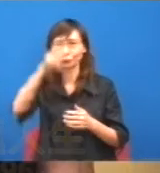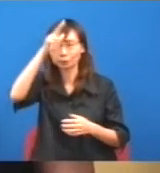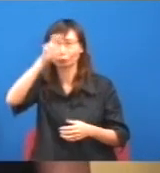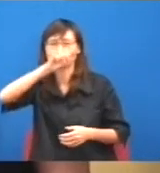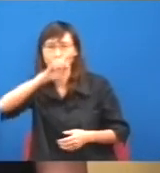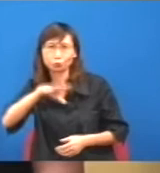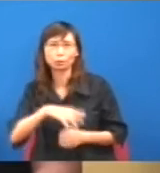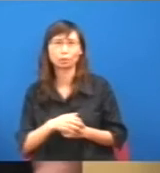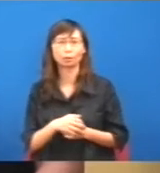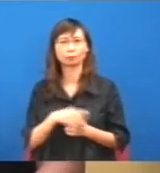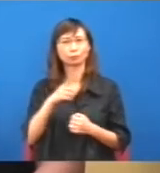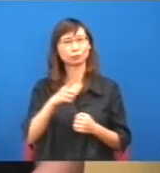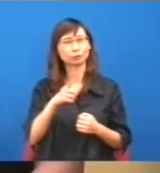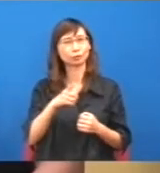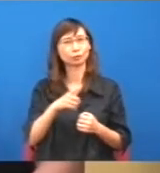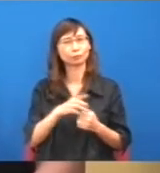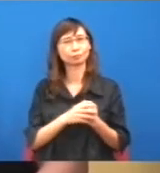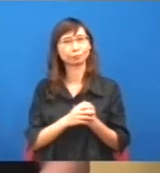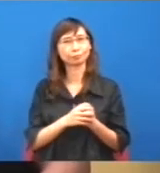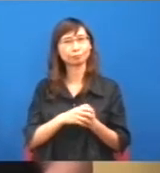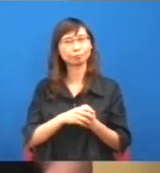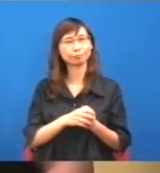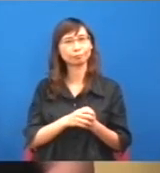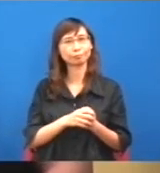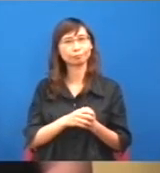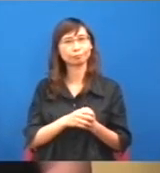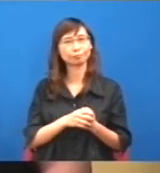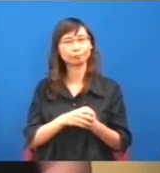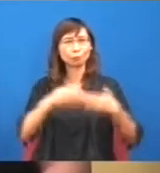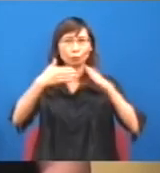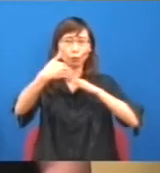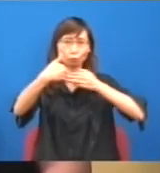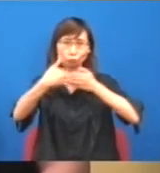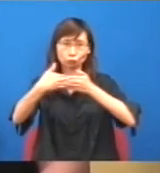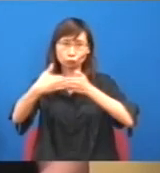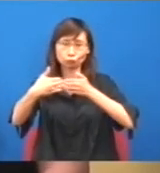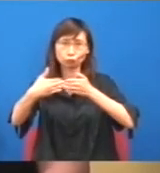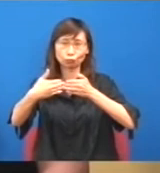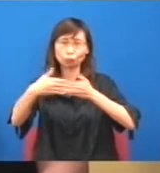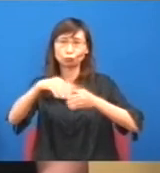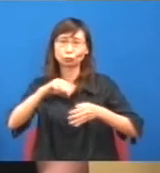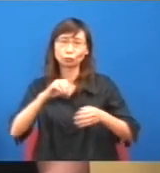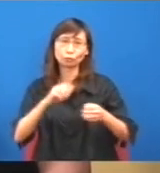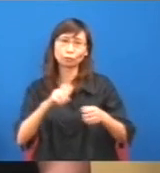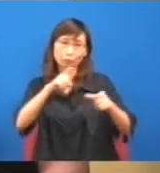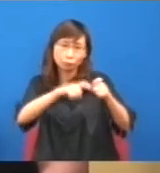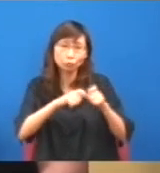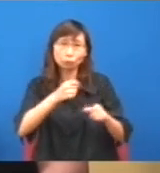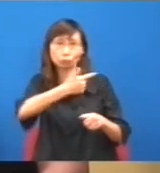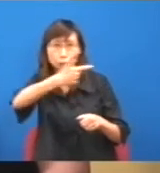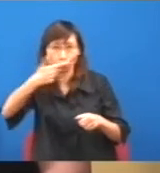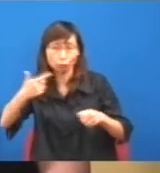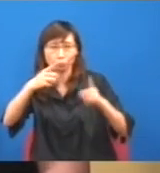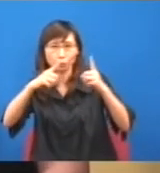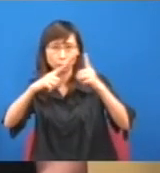在最低工資的過程裏面,其實相對有二教能力工人,反而他可以因爲他自己